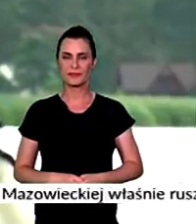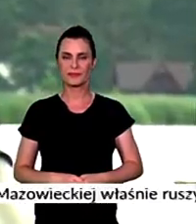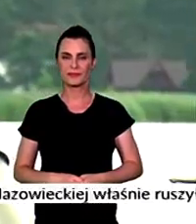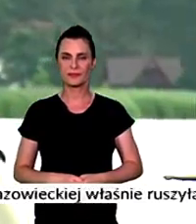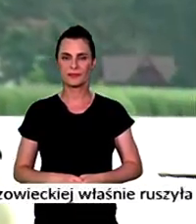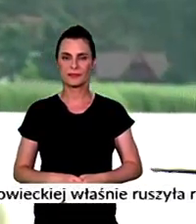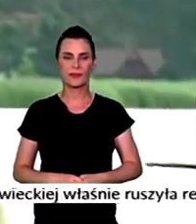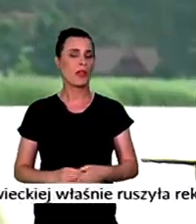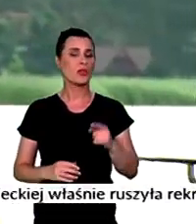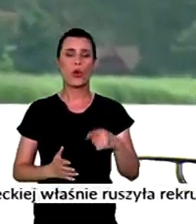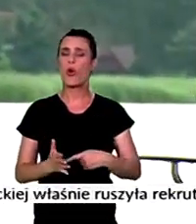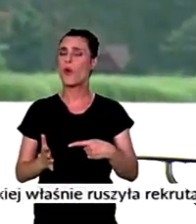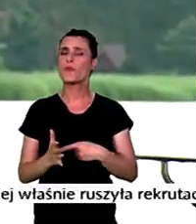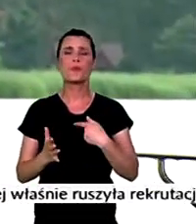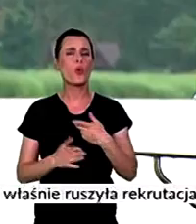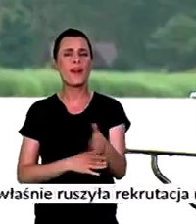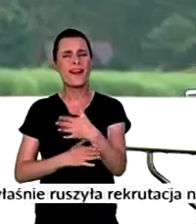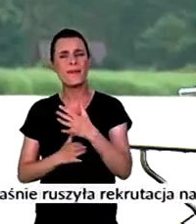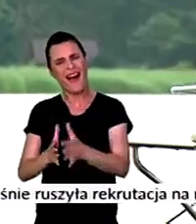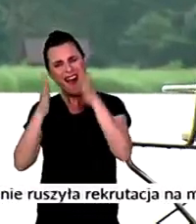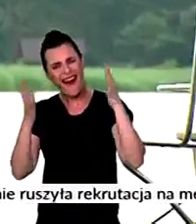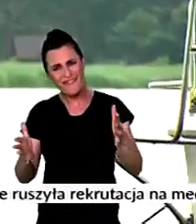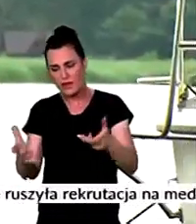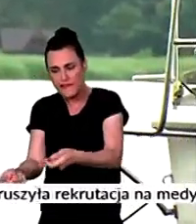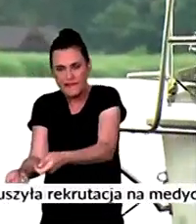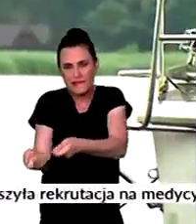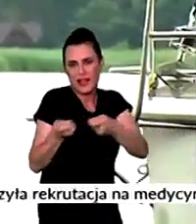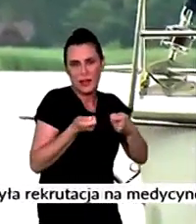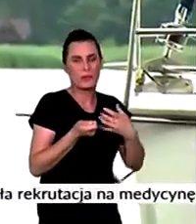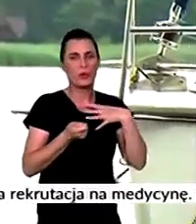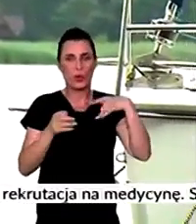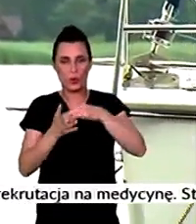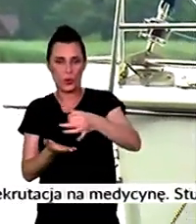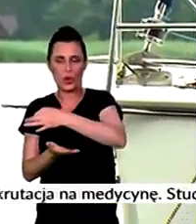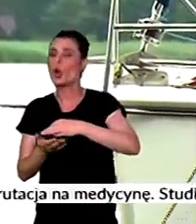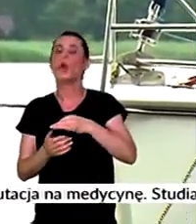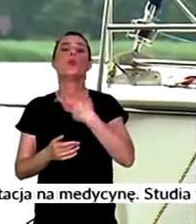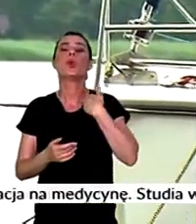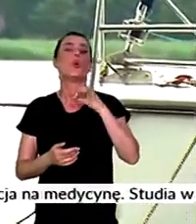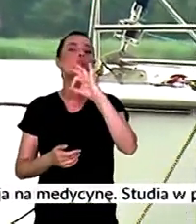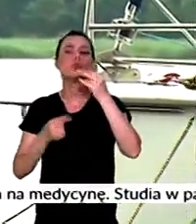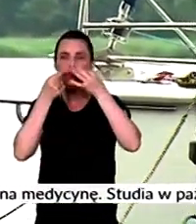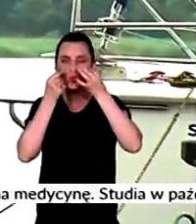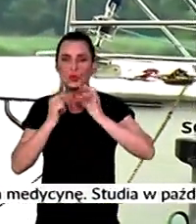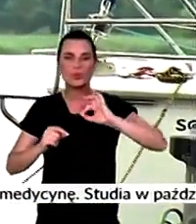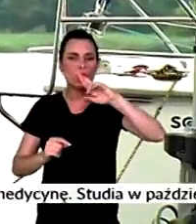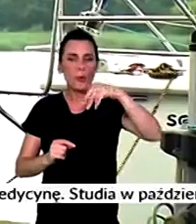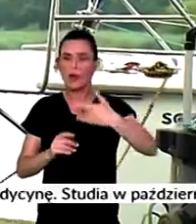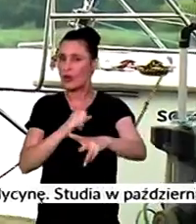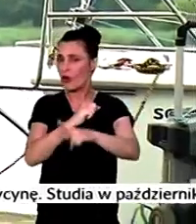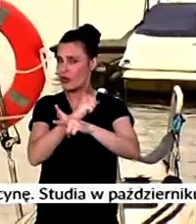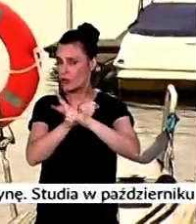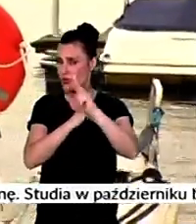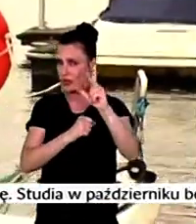Największą w historii, wyłowioną rybą. Tu z jeziora Zegrzyńskiego był sum, który ważył, uwaga, ponad 80